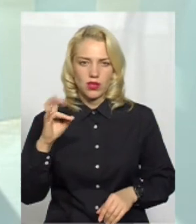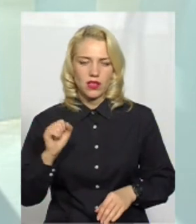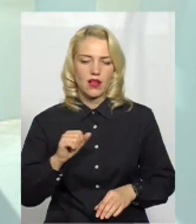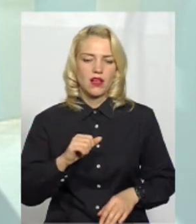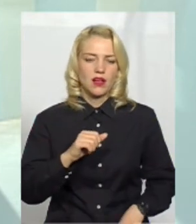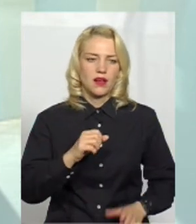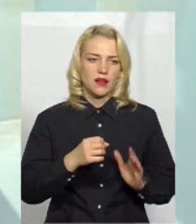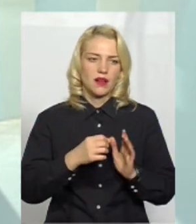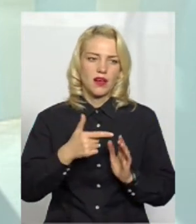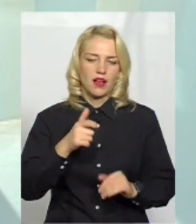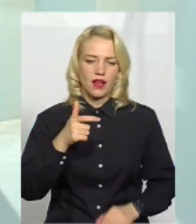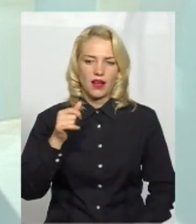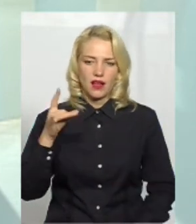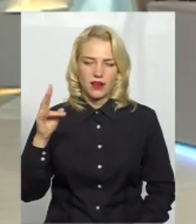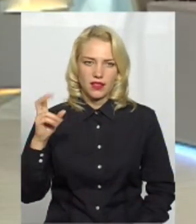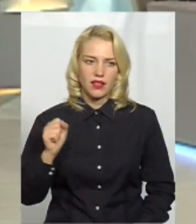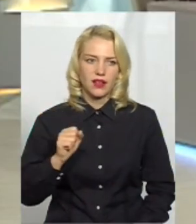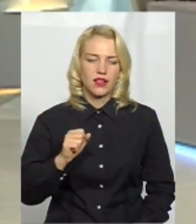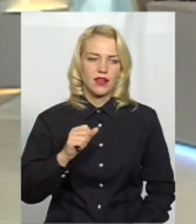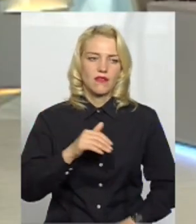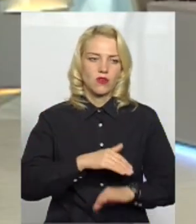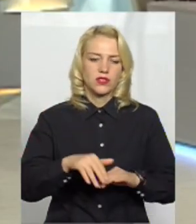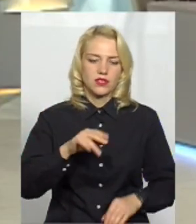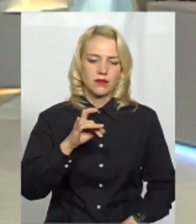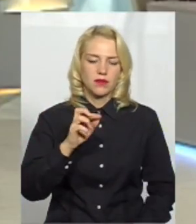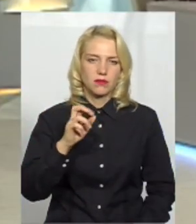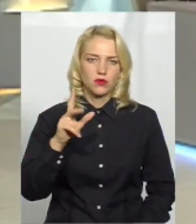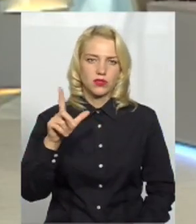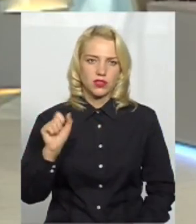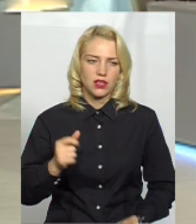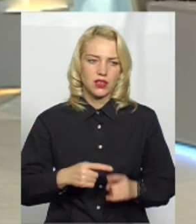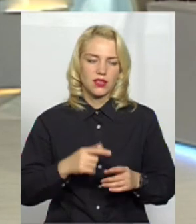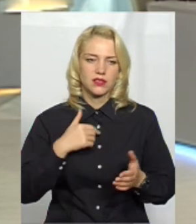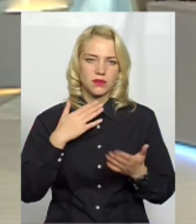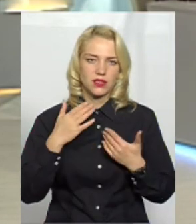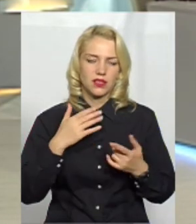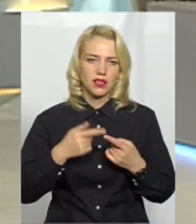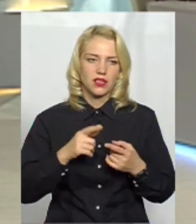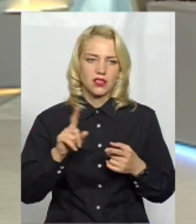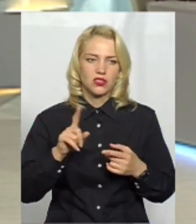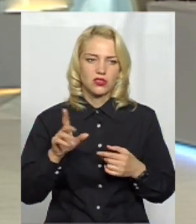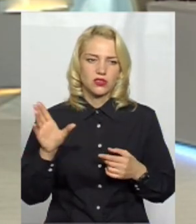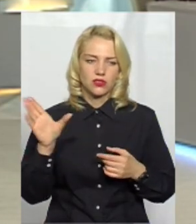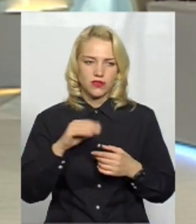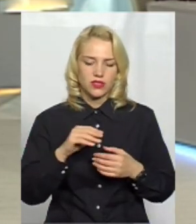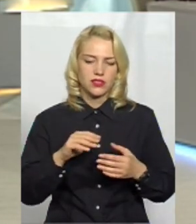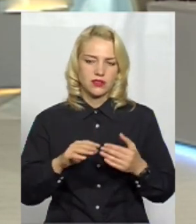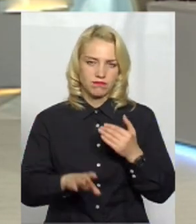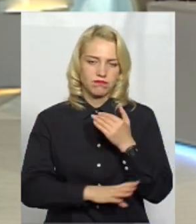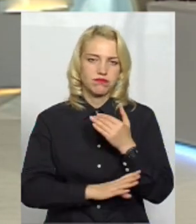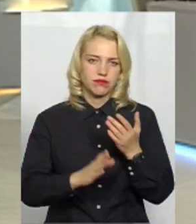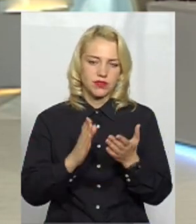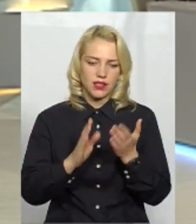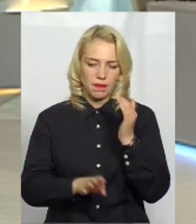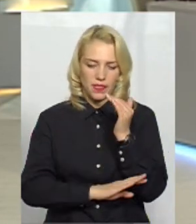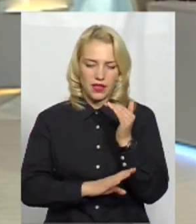штук, Гагаріна, і по вулиці Прибутській 70 лип. Ну, на сьогодні я спілкувалася КП Зеленбуд, вони сказали, що майже всі липи прижилися. Але там